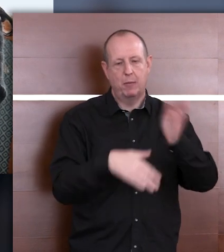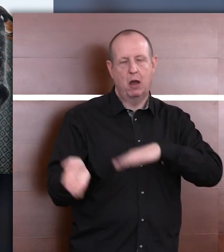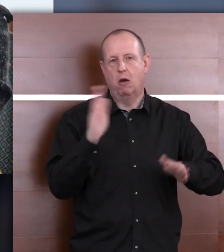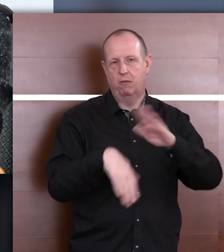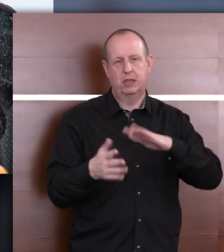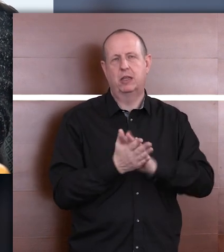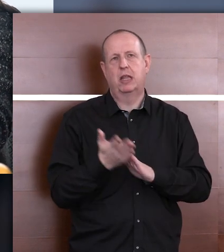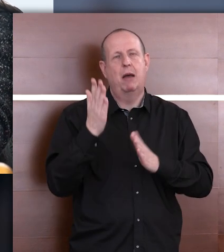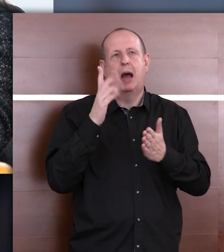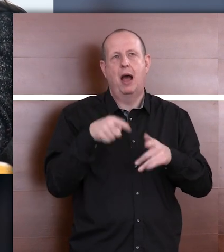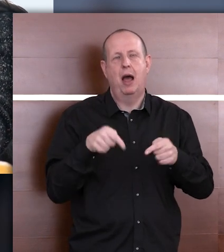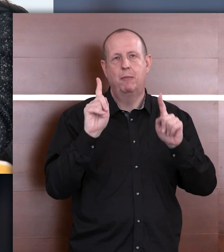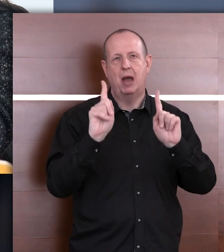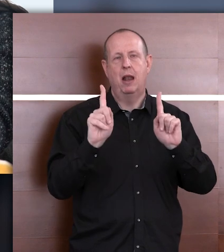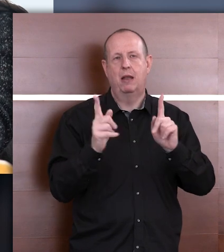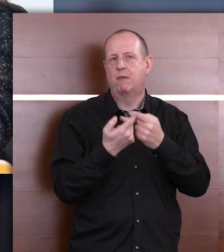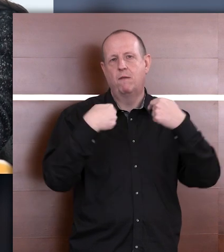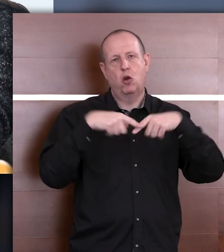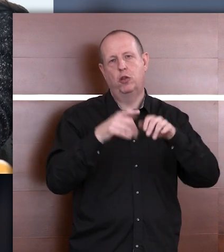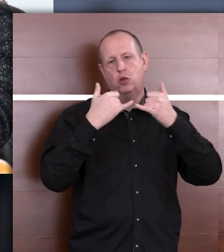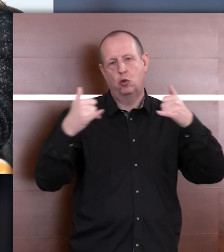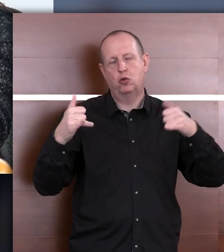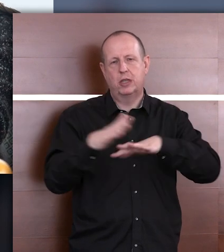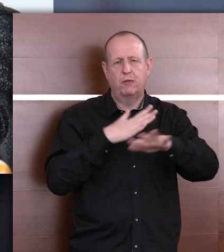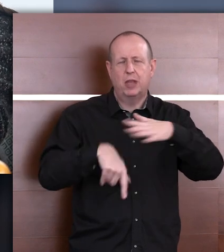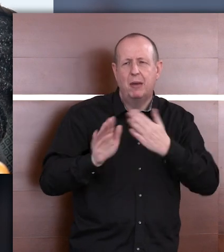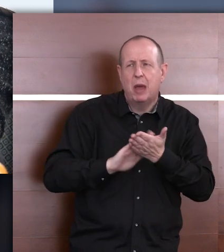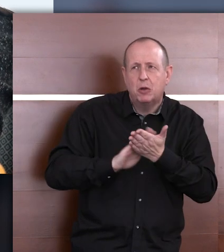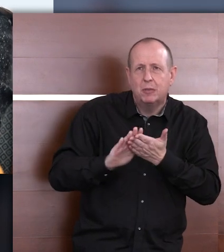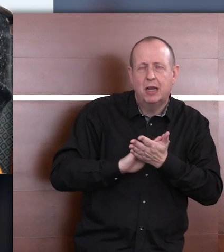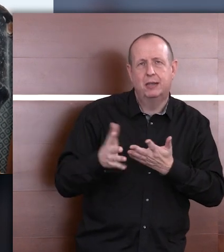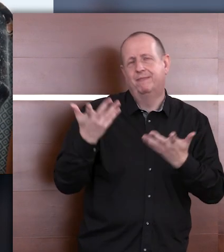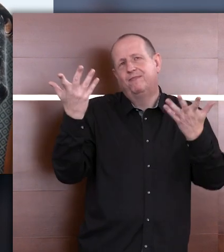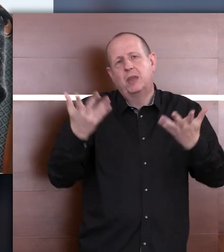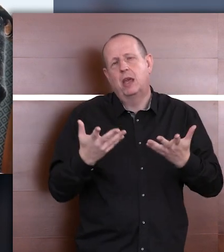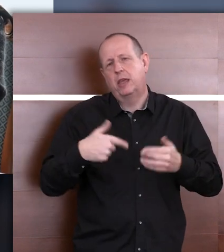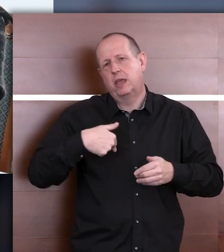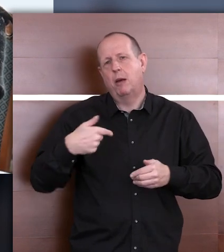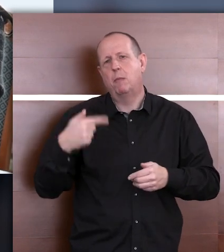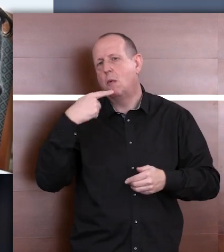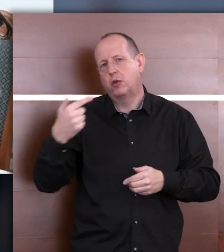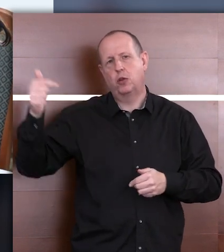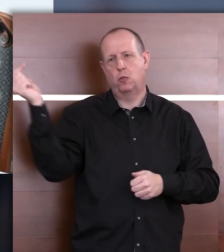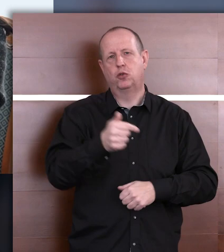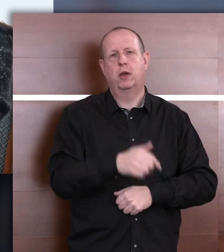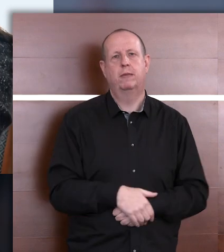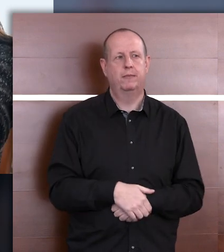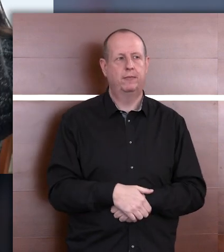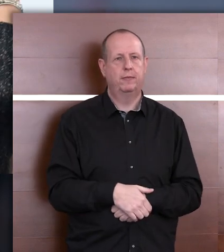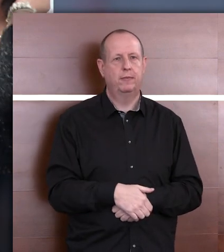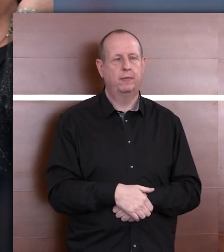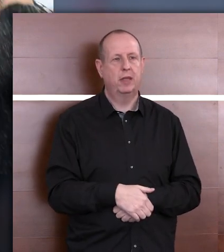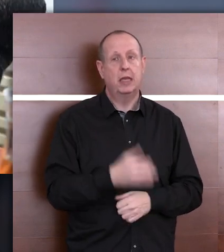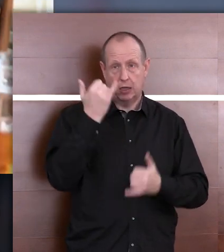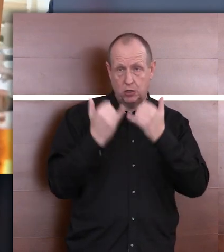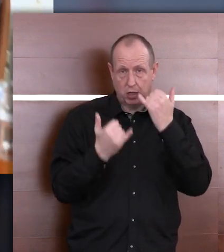tym, kim sobie zamarzył. Po prostu. Przepraszam, taka refleksja, ale ja bym musiałam to powiedzieć. Ja bym,